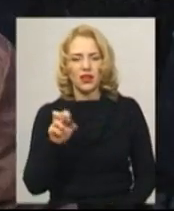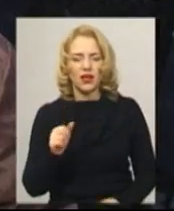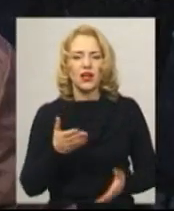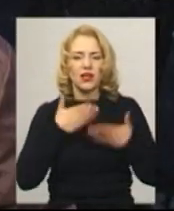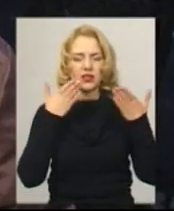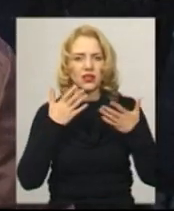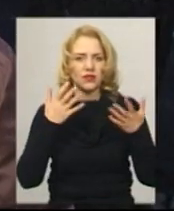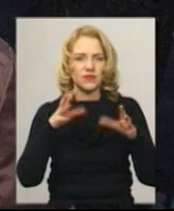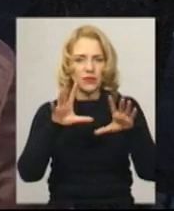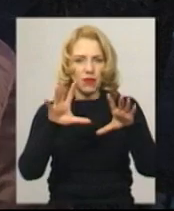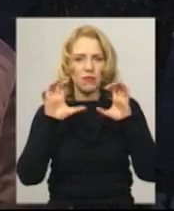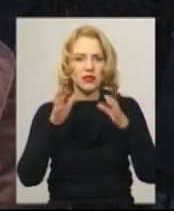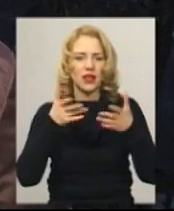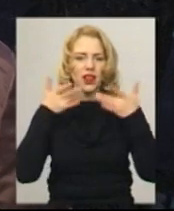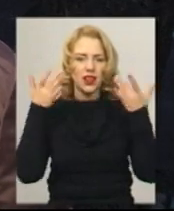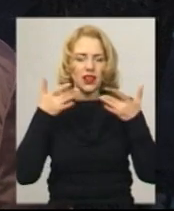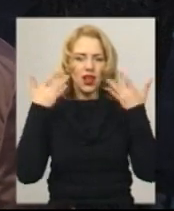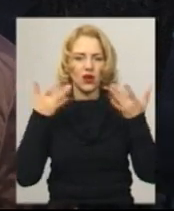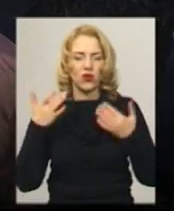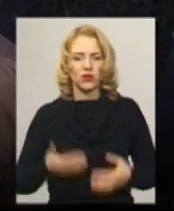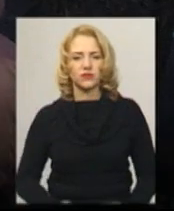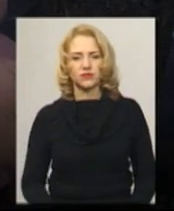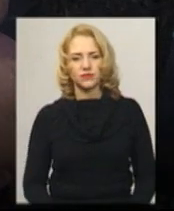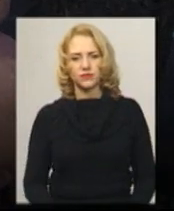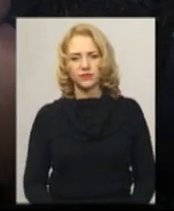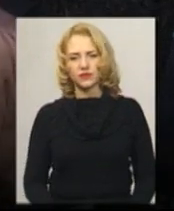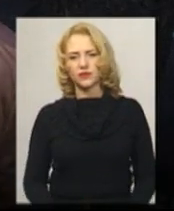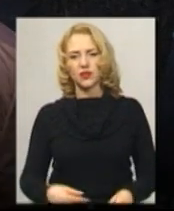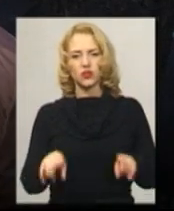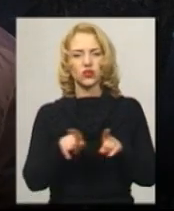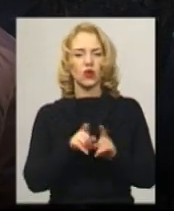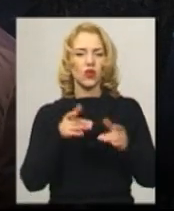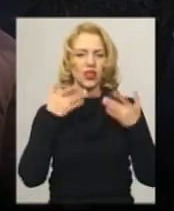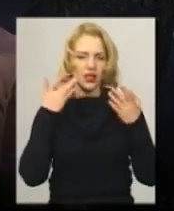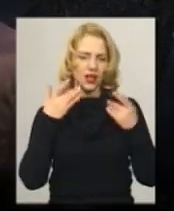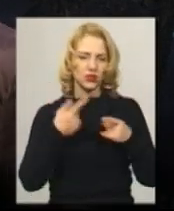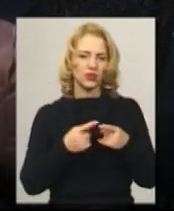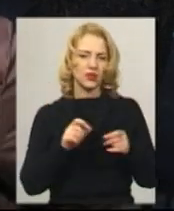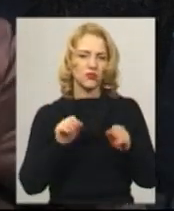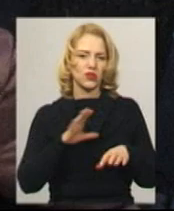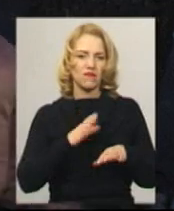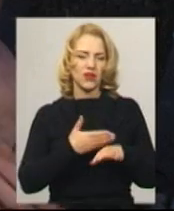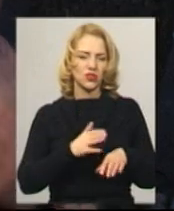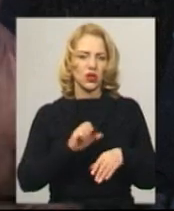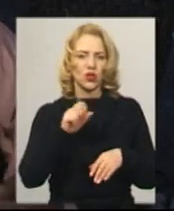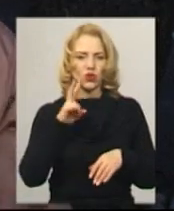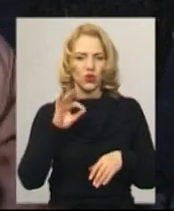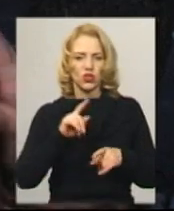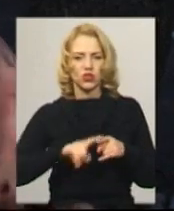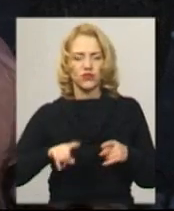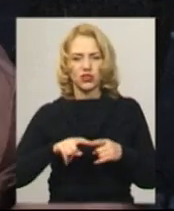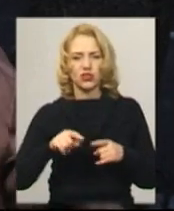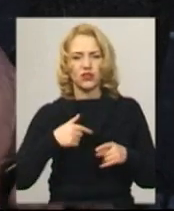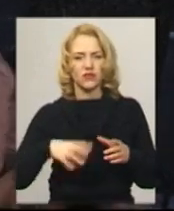легко. «Такою легкістю, напевно, до життя, що лишивши там все,